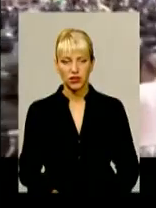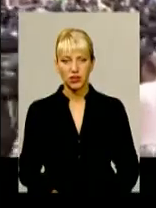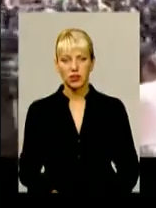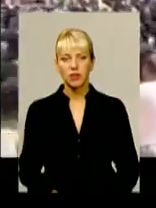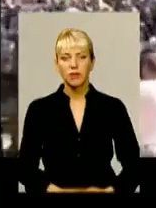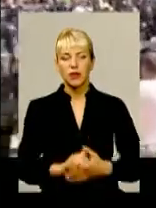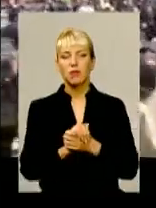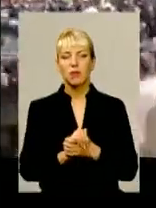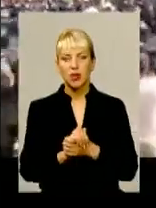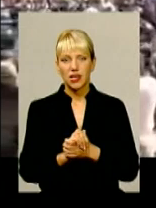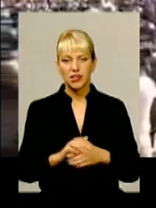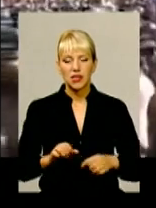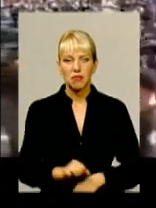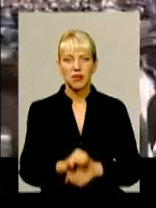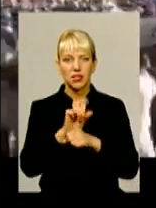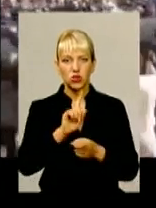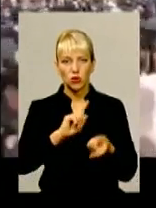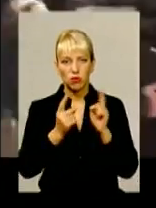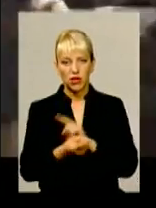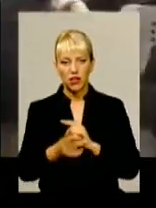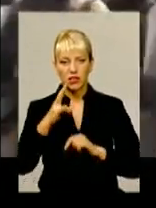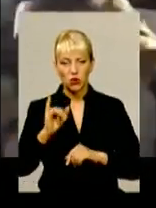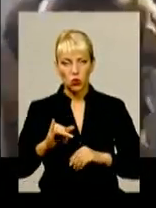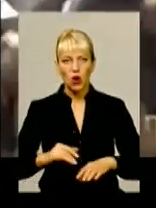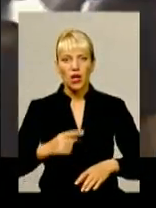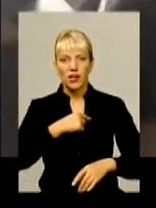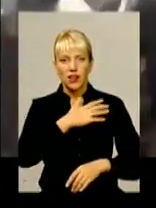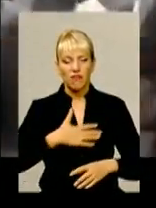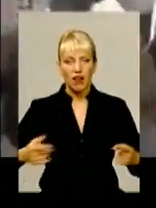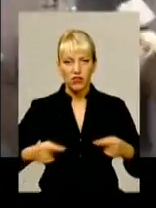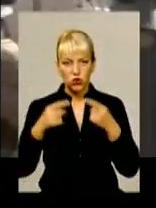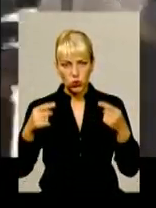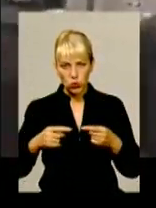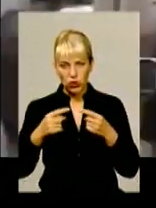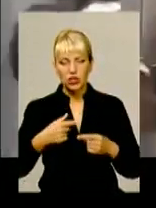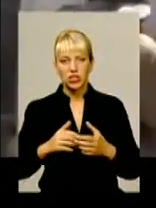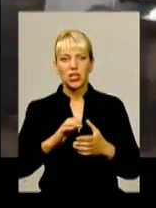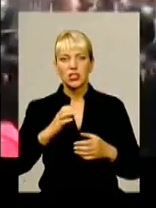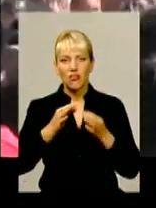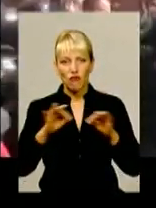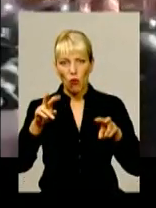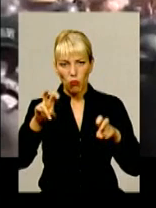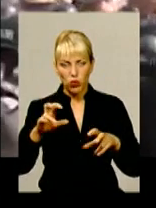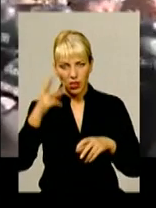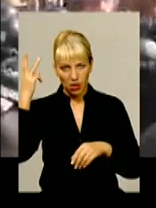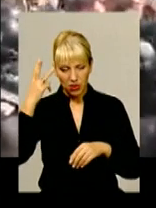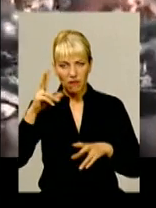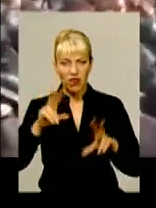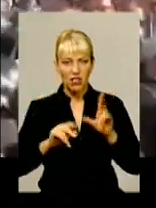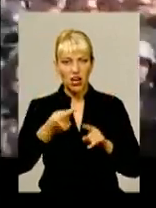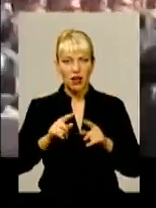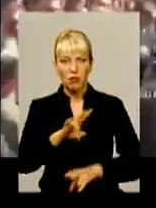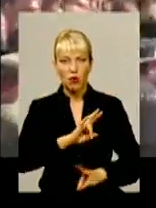Мирний мітинг, що переріс у криваві сутички під стінами Верховної Ради, хмельницькі свободівці називають провокацією і